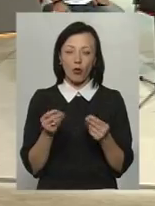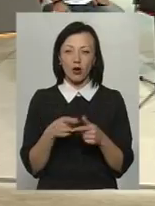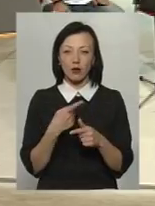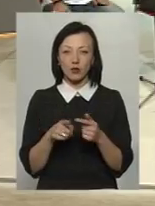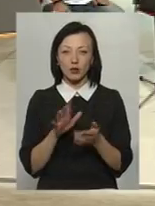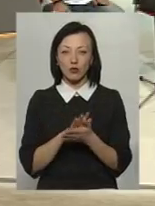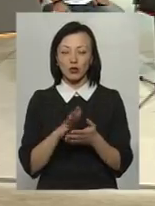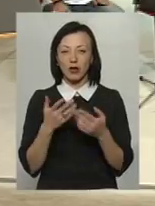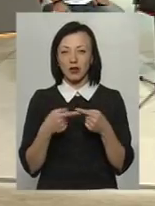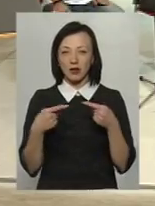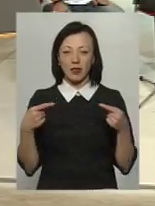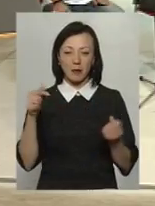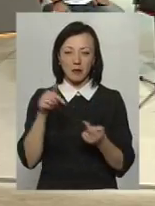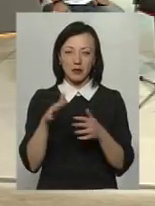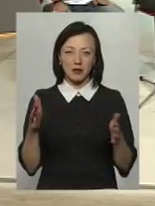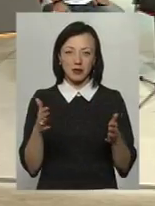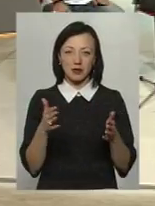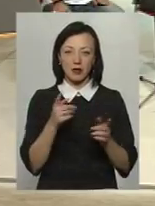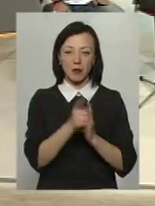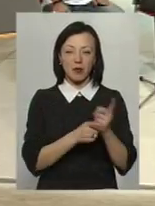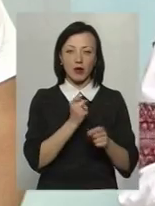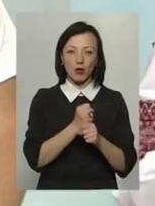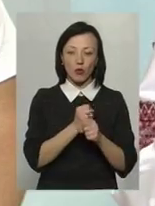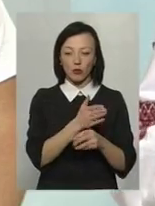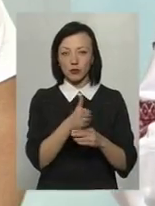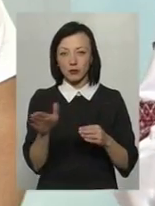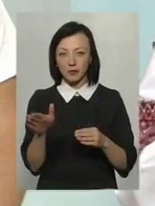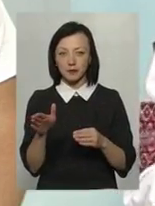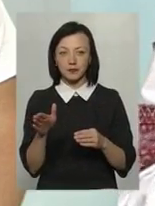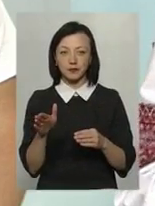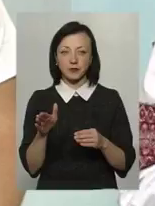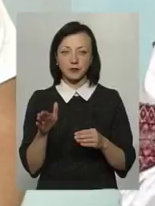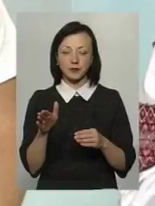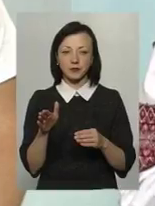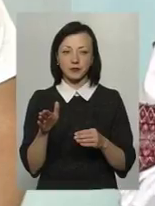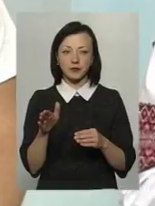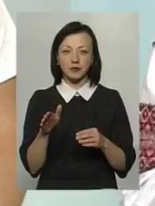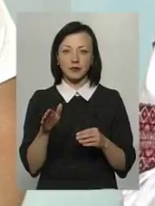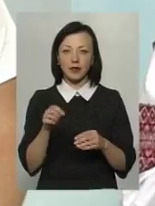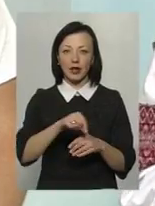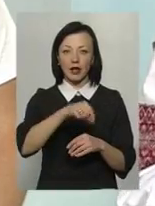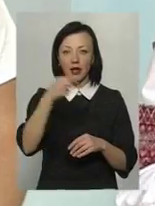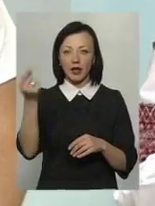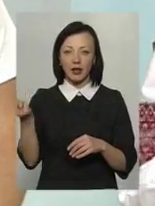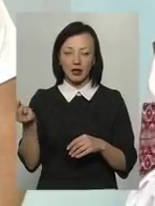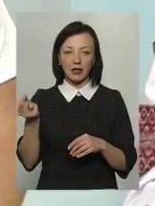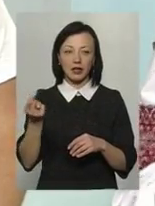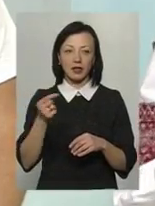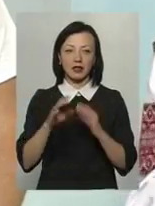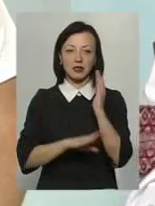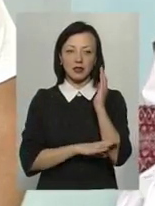чи там завруднений, чи як, і він не піде там на переробку, чи там гілки садка,